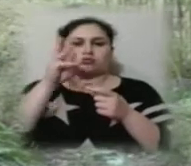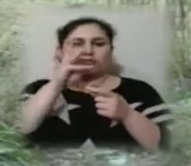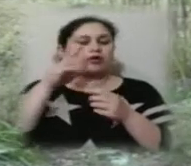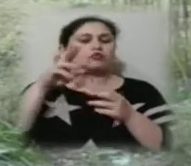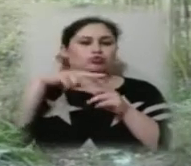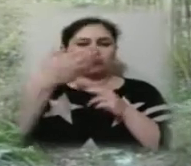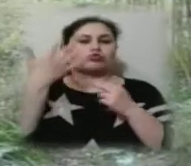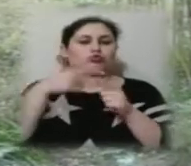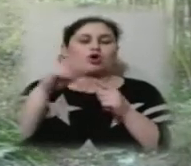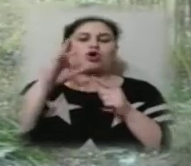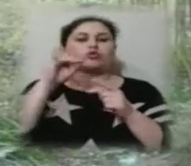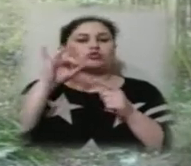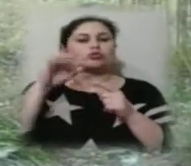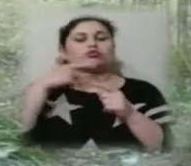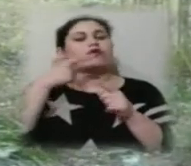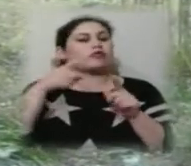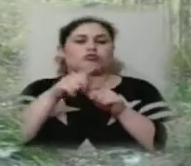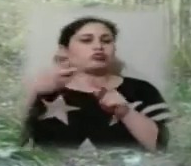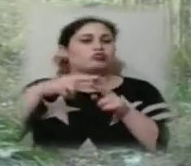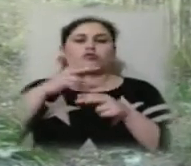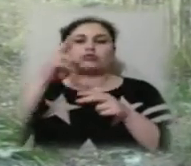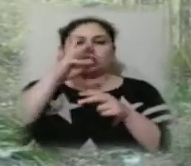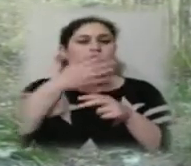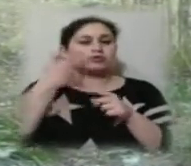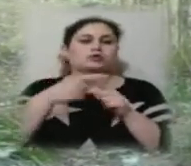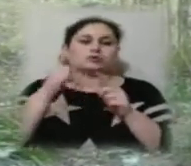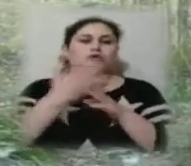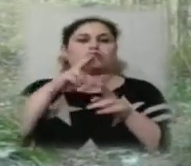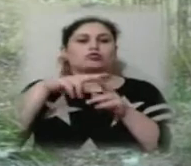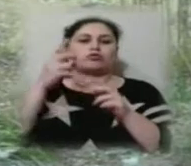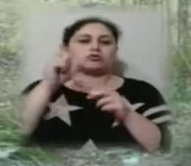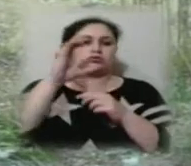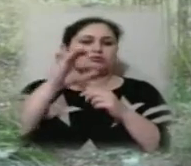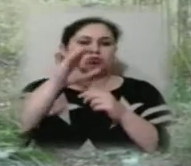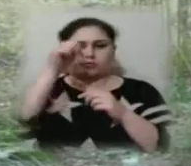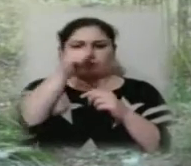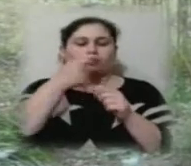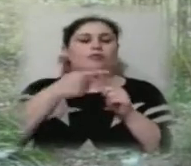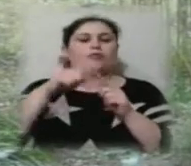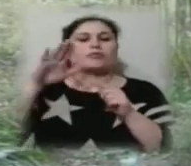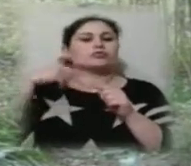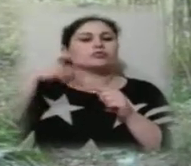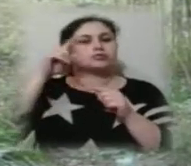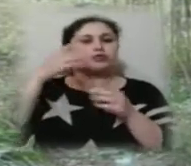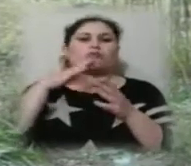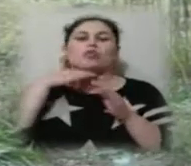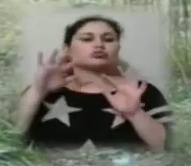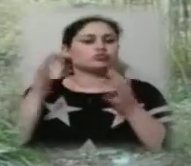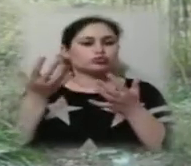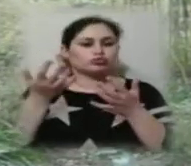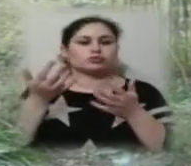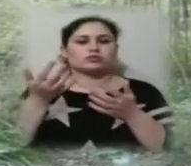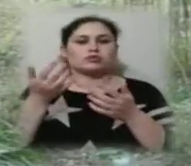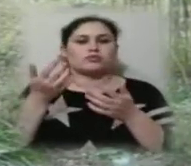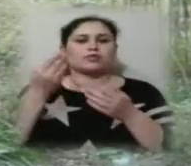що ні. І в них є заборгованість за вересень місяць. І потім ми знаємо багато випадків, коли давали гроші